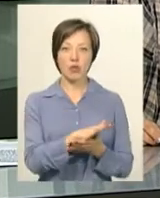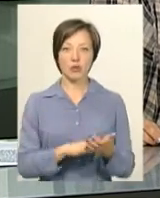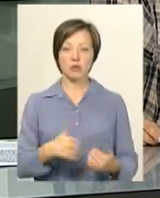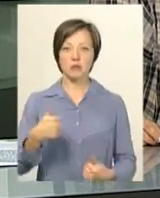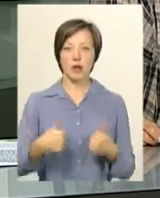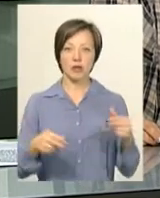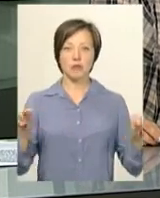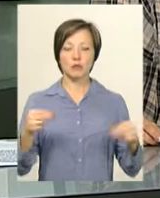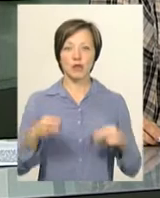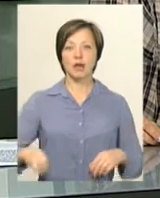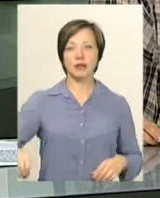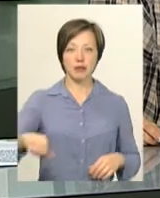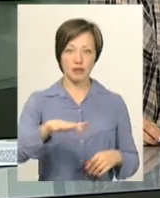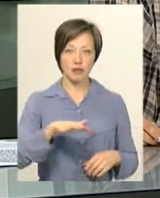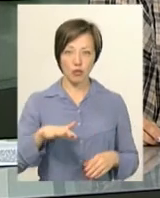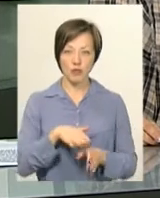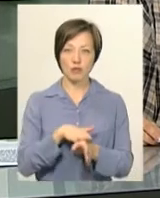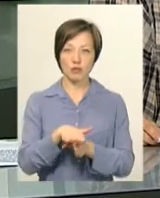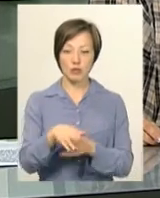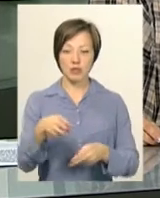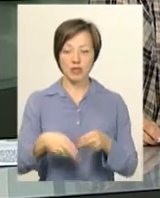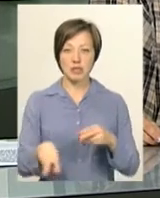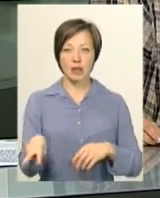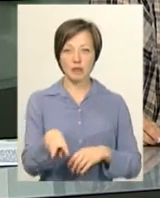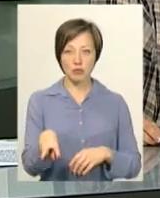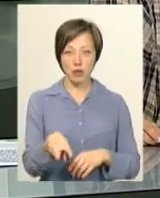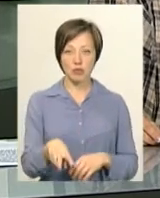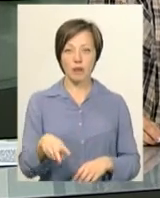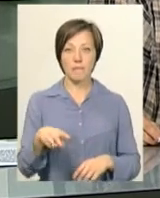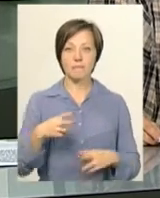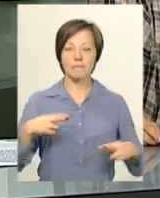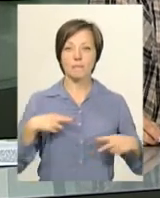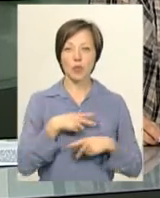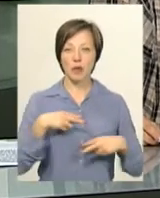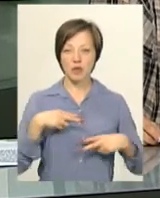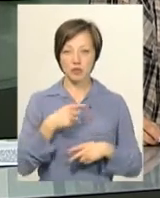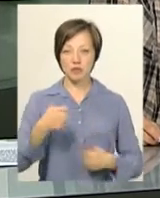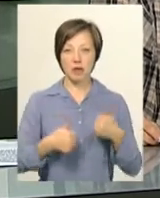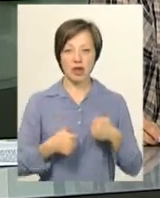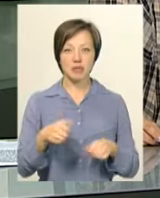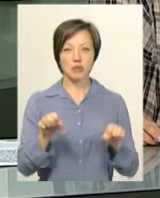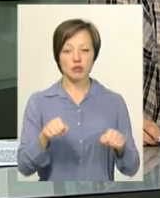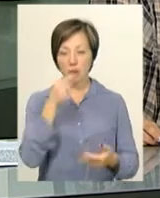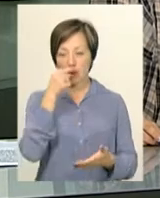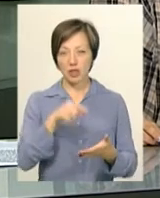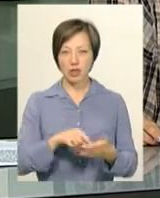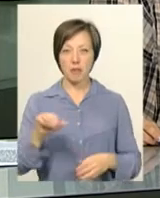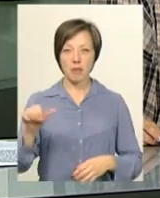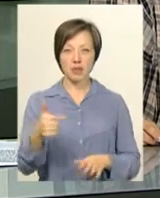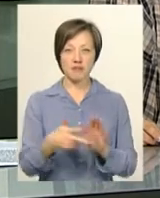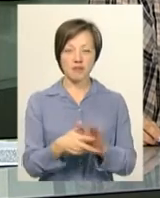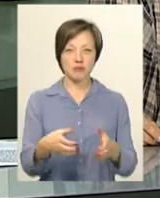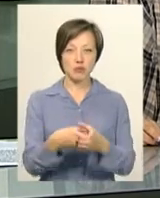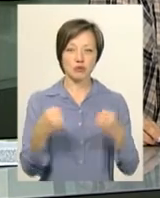змагатись на чемпіонаті Європи. Він відбудеться наприкінці листопада у Будапешті. Там змагатимуться за можливість потрапити до першої вісімки